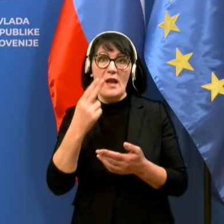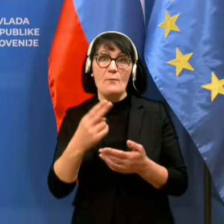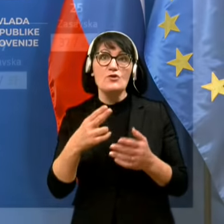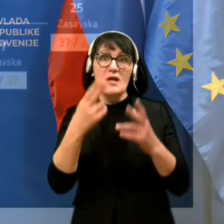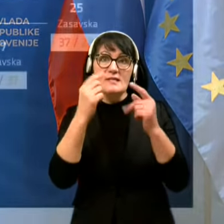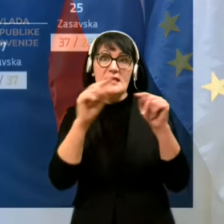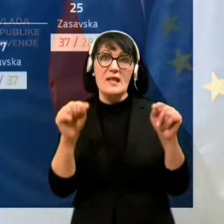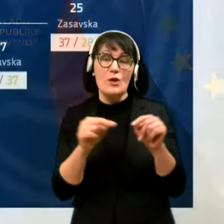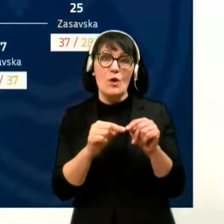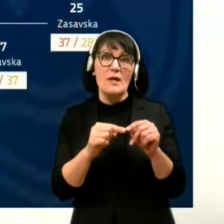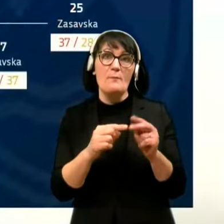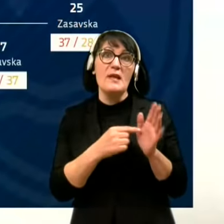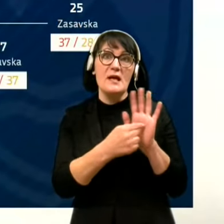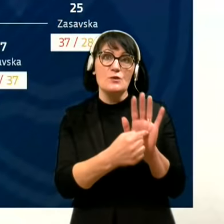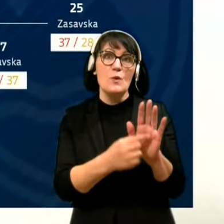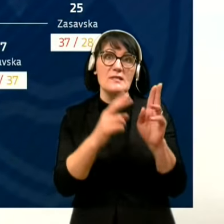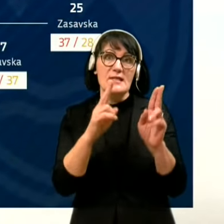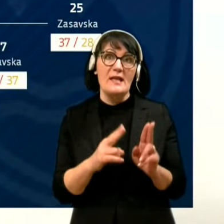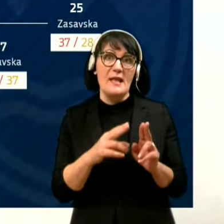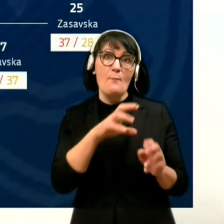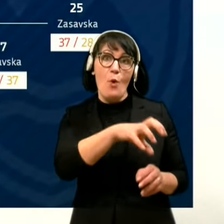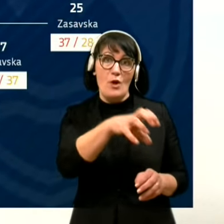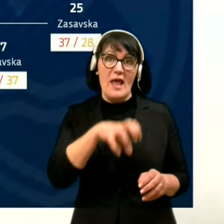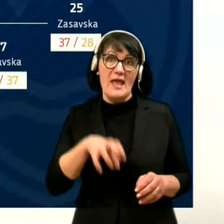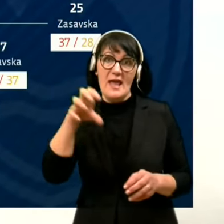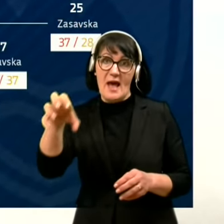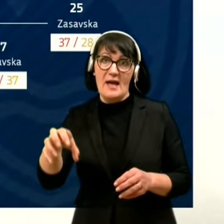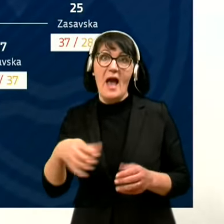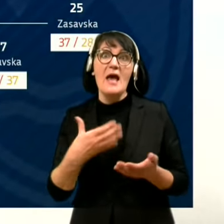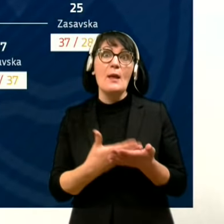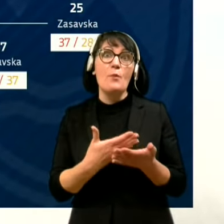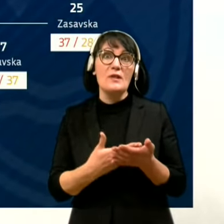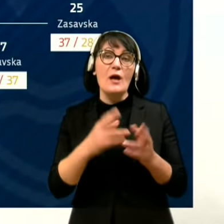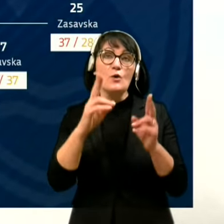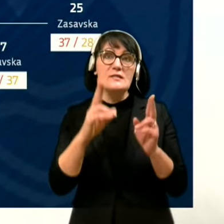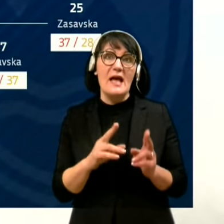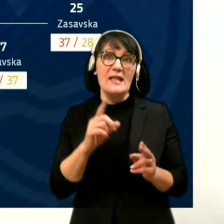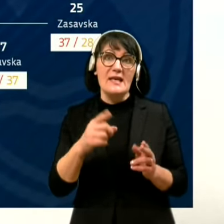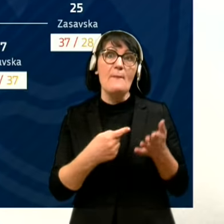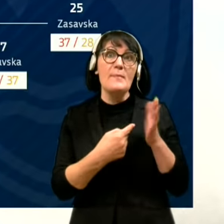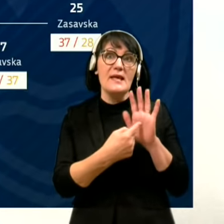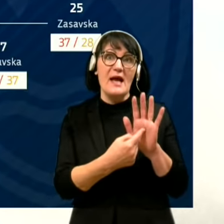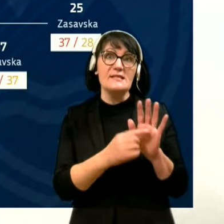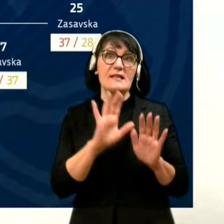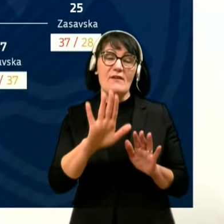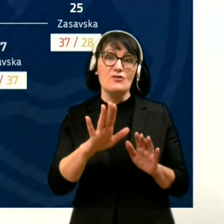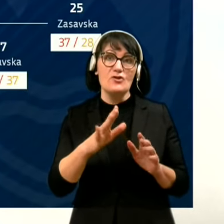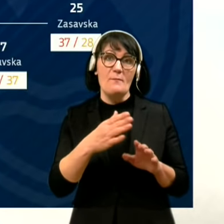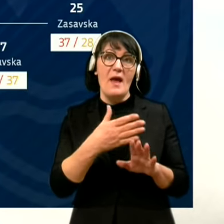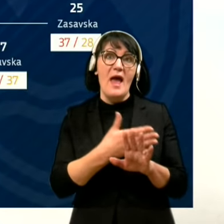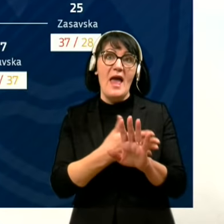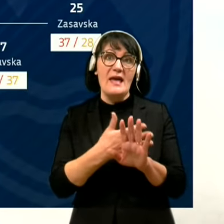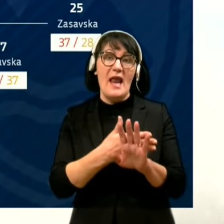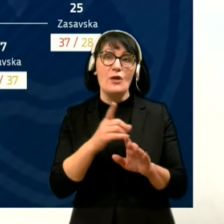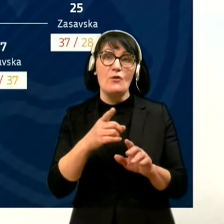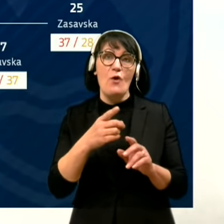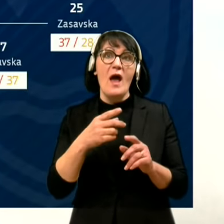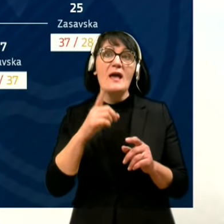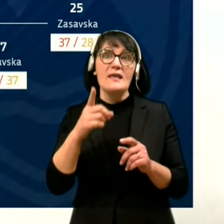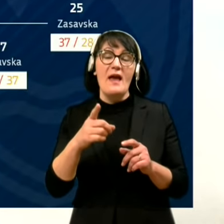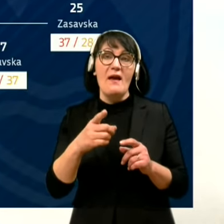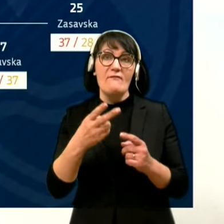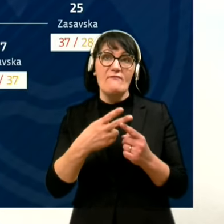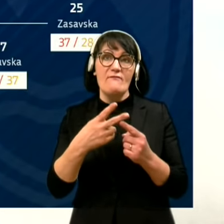stanje po regijah. Na podlagi stanja, je prikazan na vašem ekranu, je vlada včeraj odločala in